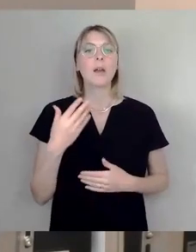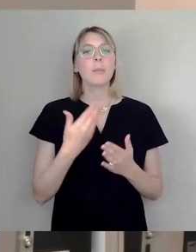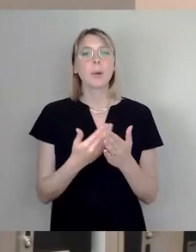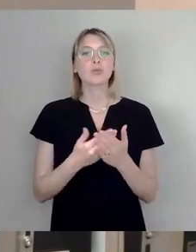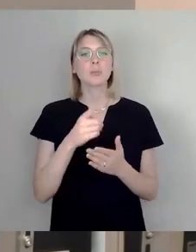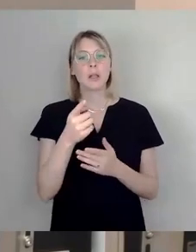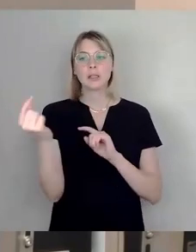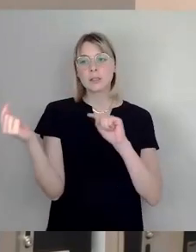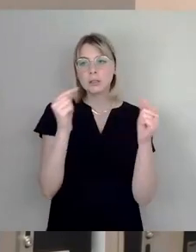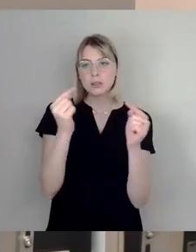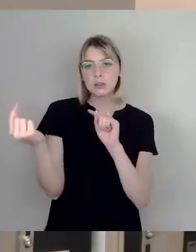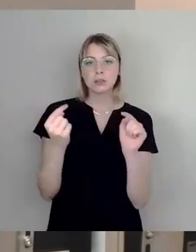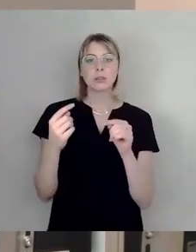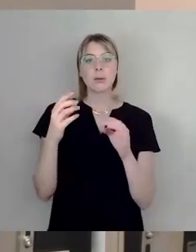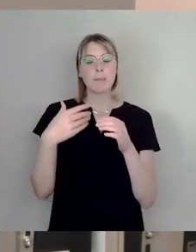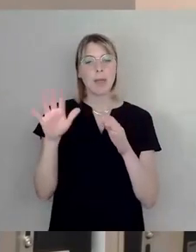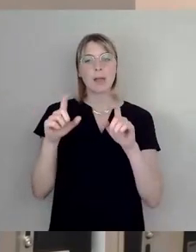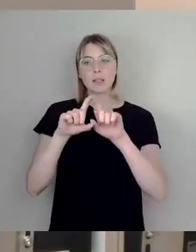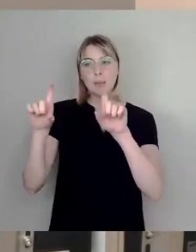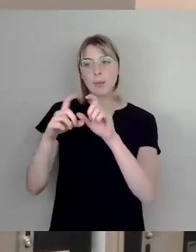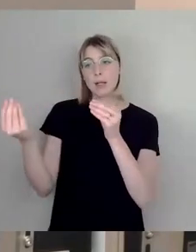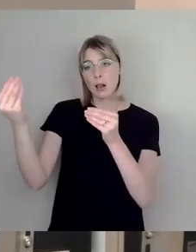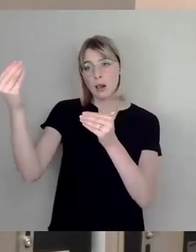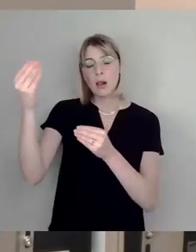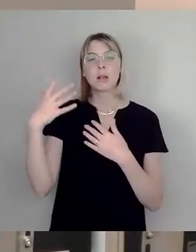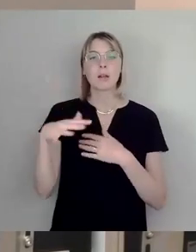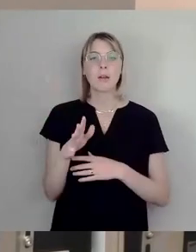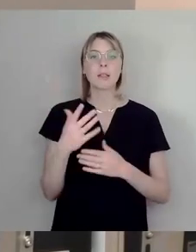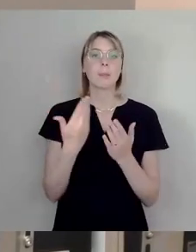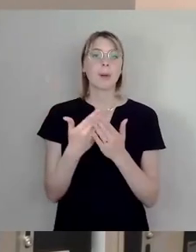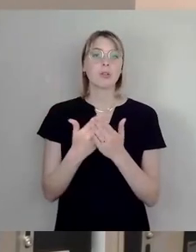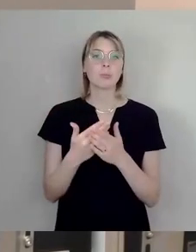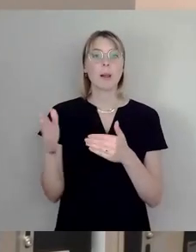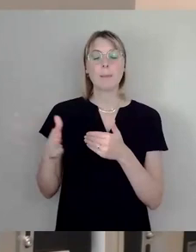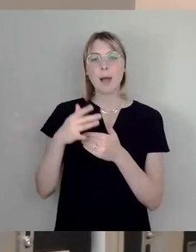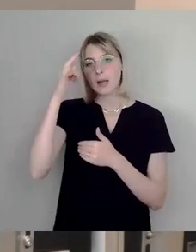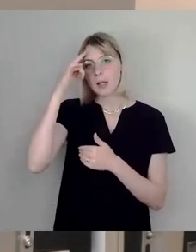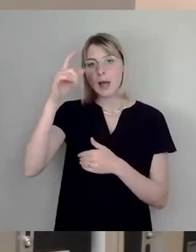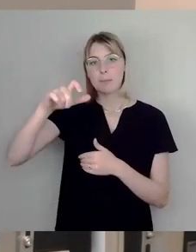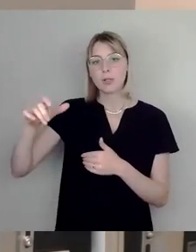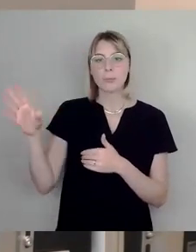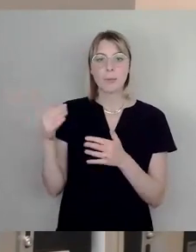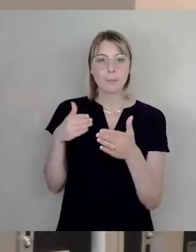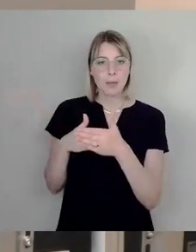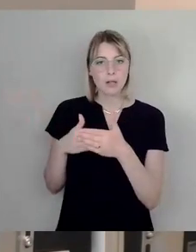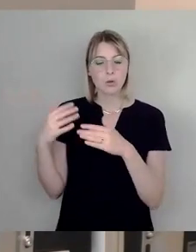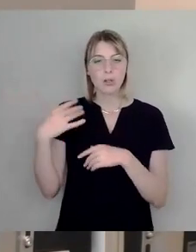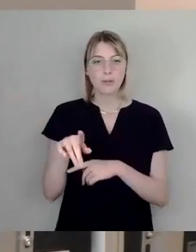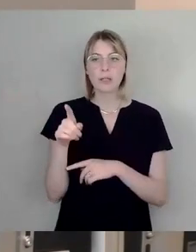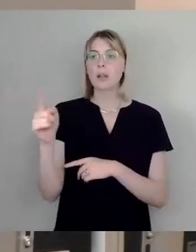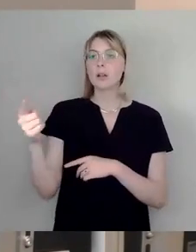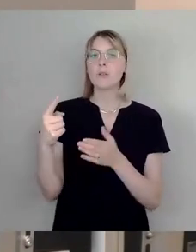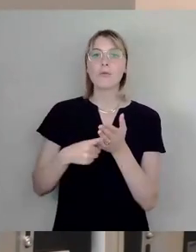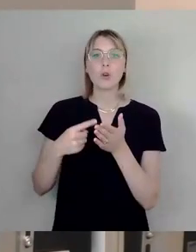hinzugekommen sind. Ich möchte da zum Beispiel eine Sache erwähnen. Im Beirat für Menschen mit Behinderung wurde die Forderung erhoben, ein